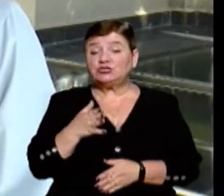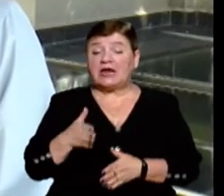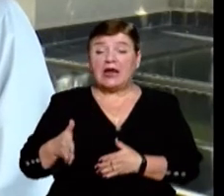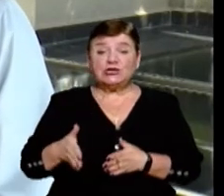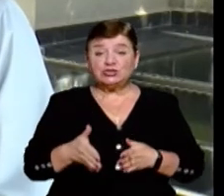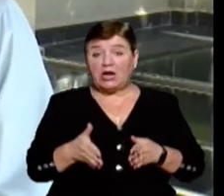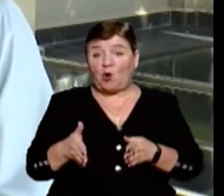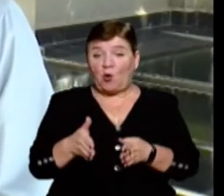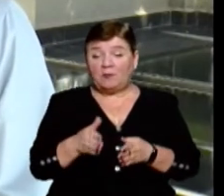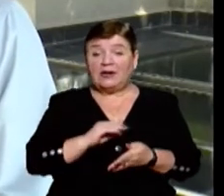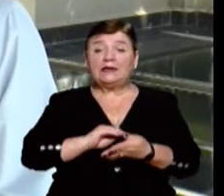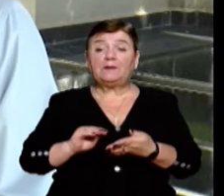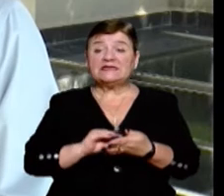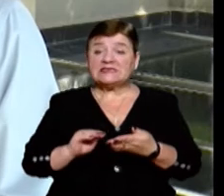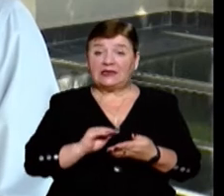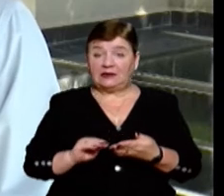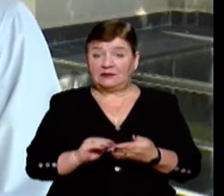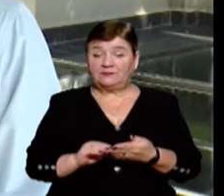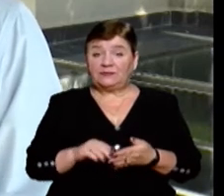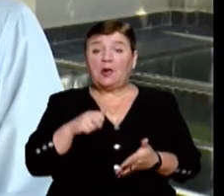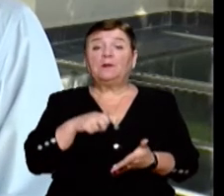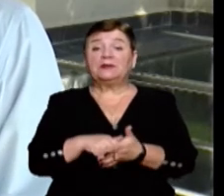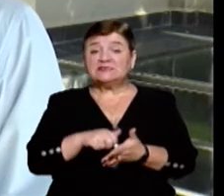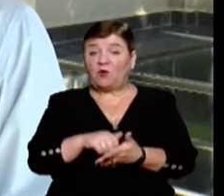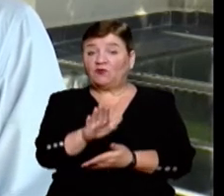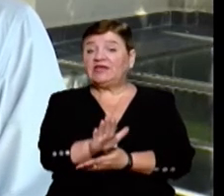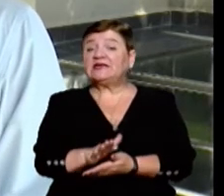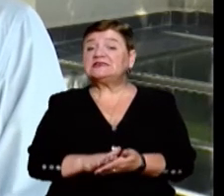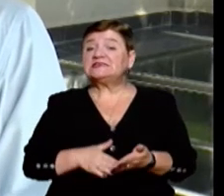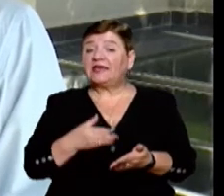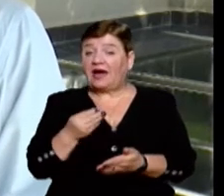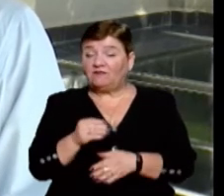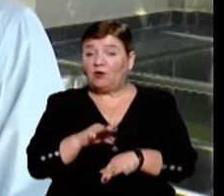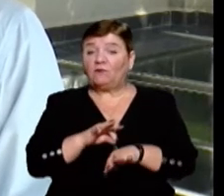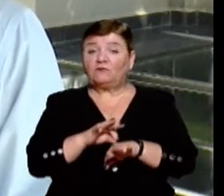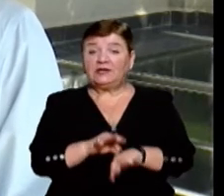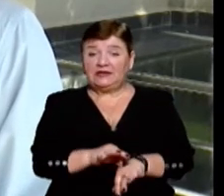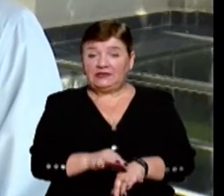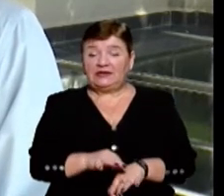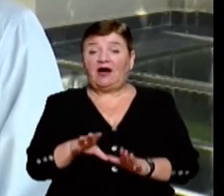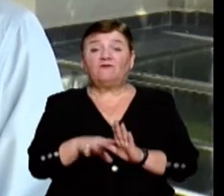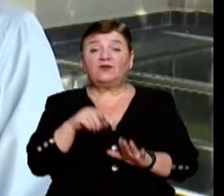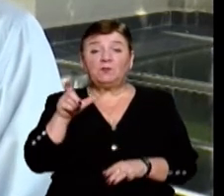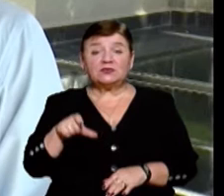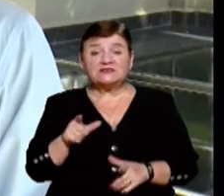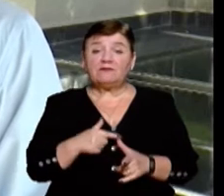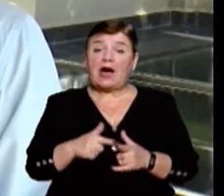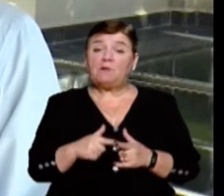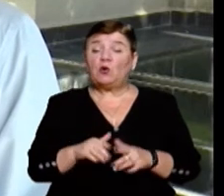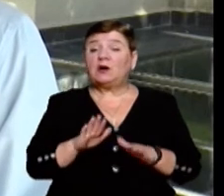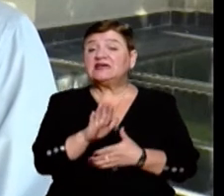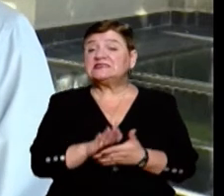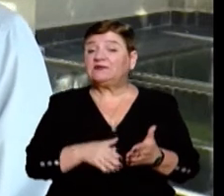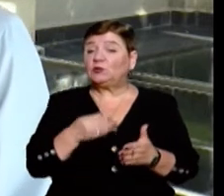написання письмової заяви у відділі ведення Державного реєстру виборців, або звернутися